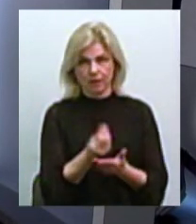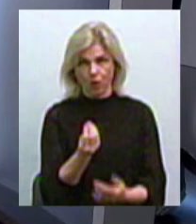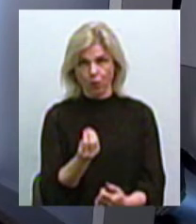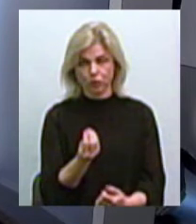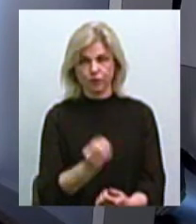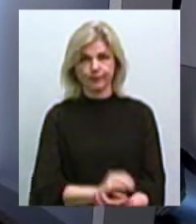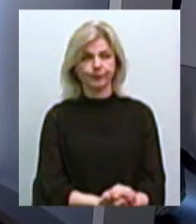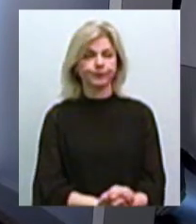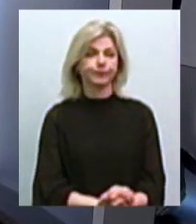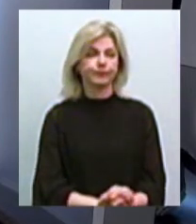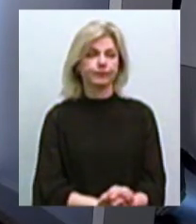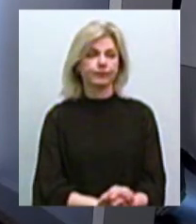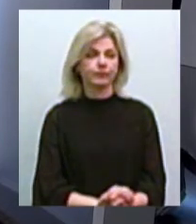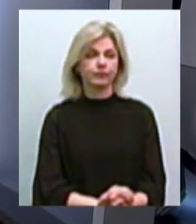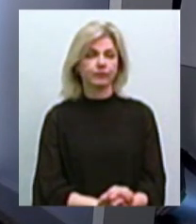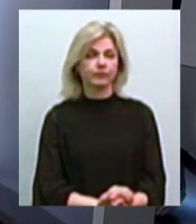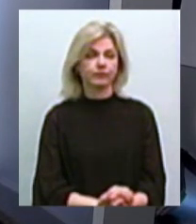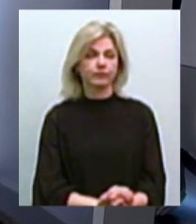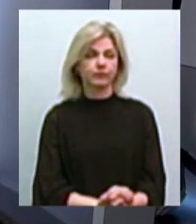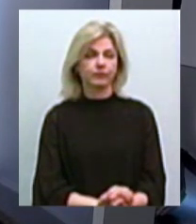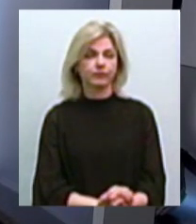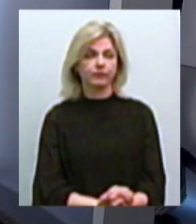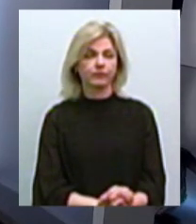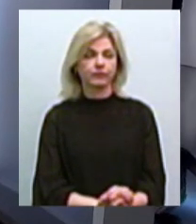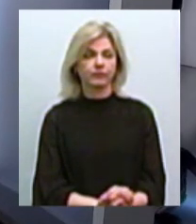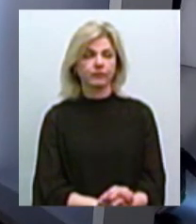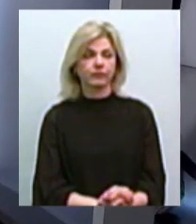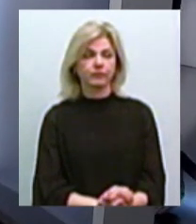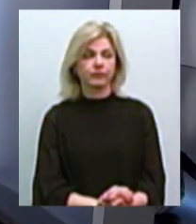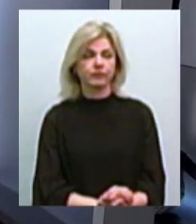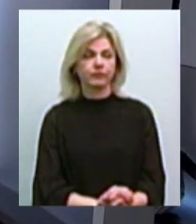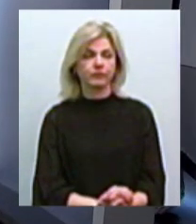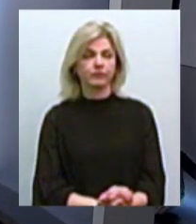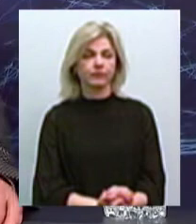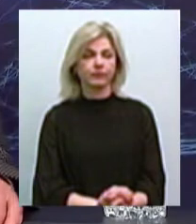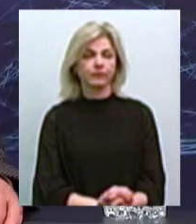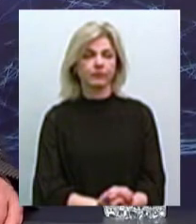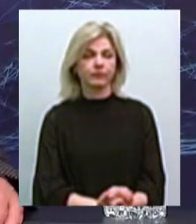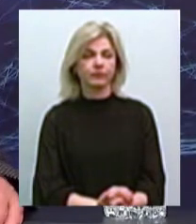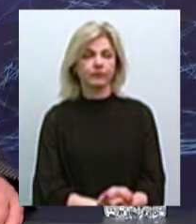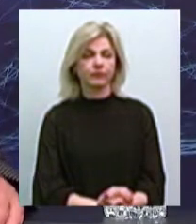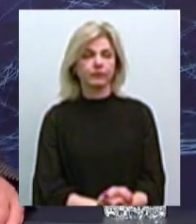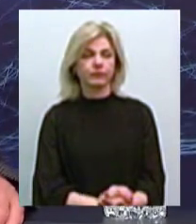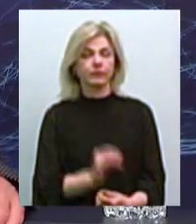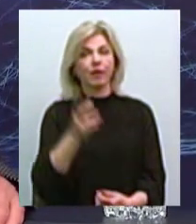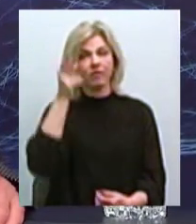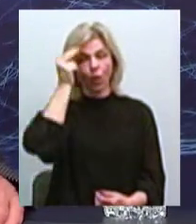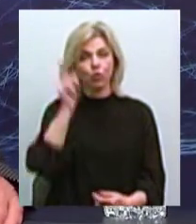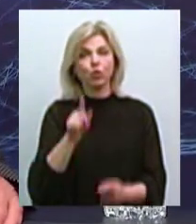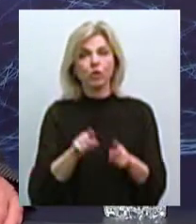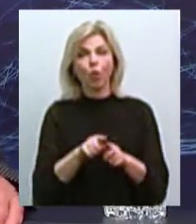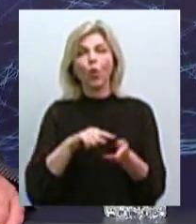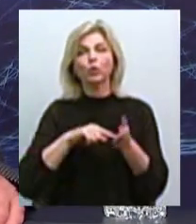Це, по-перше, і враховуючи те, що на сьогодні такого пункту обігріву немає,